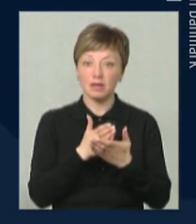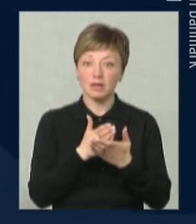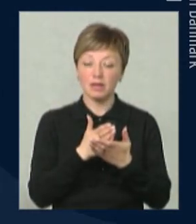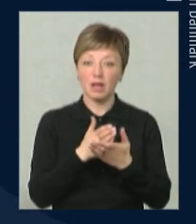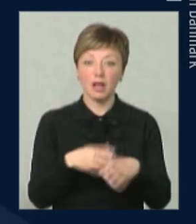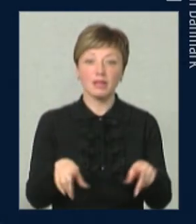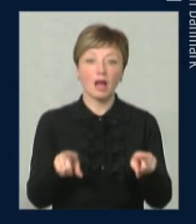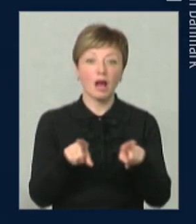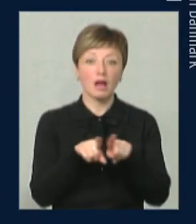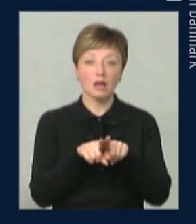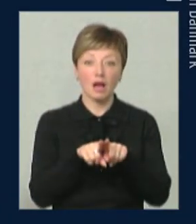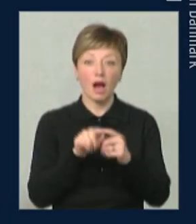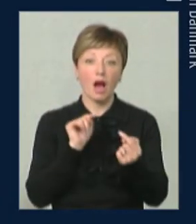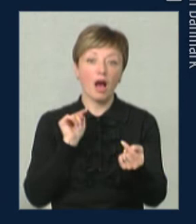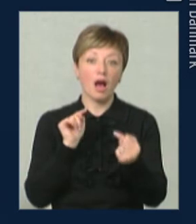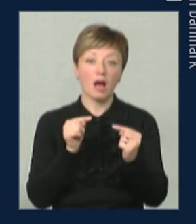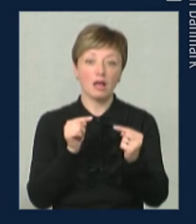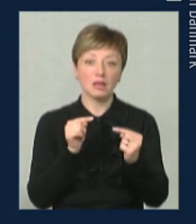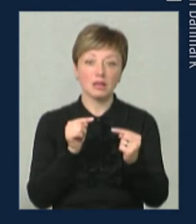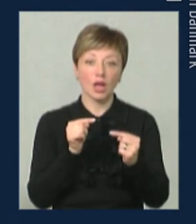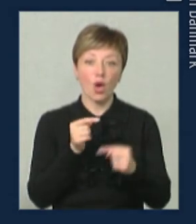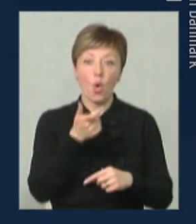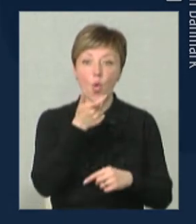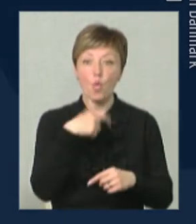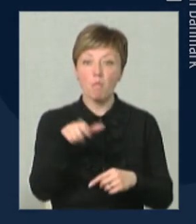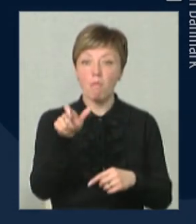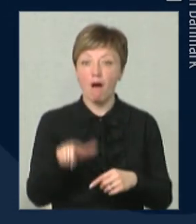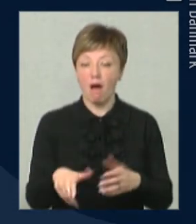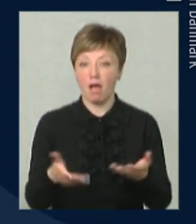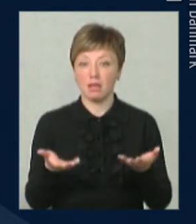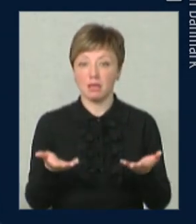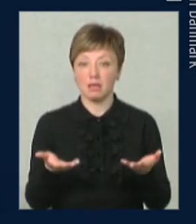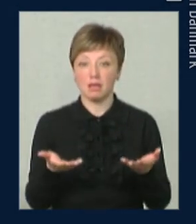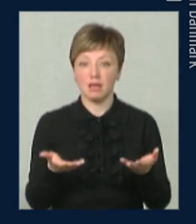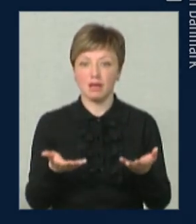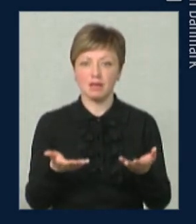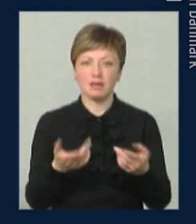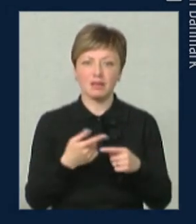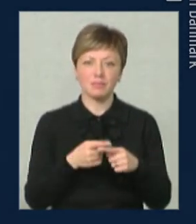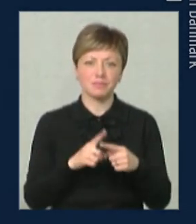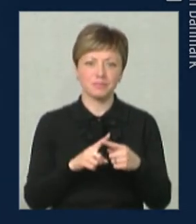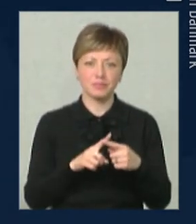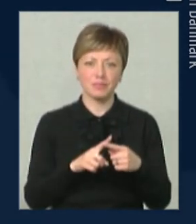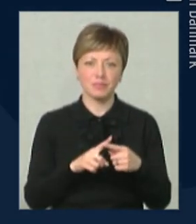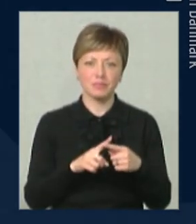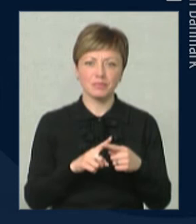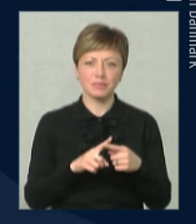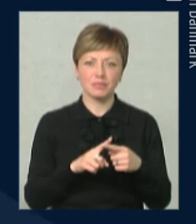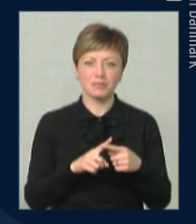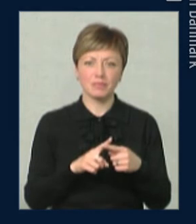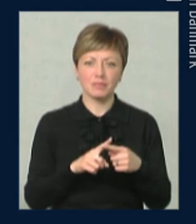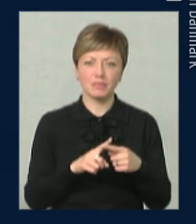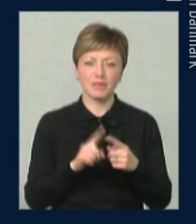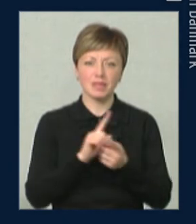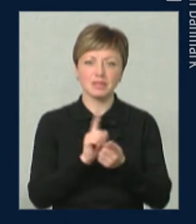плакат був настільки, скажімо, антигуманний такий, що... Ну, етичні речі. Так, по суті, ставав